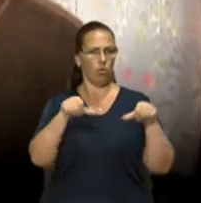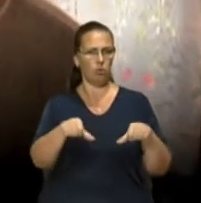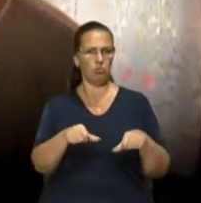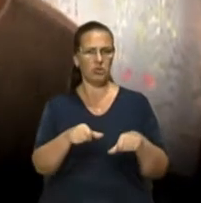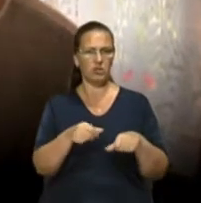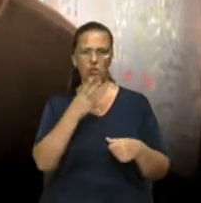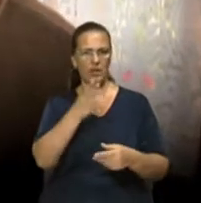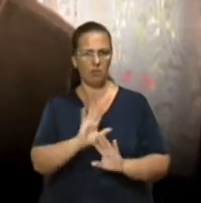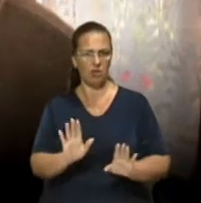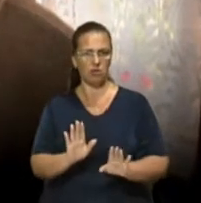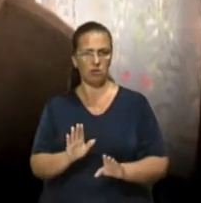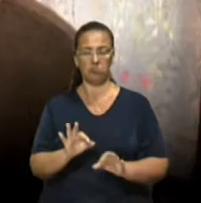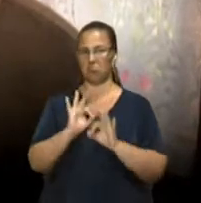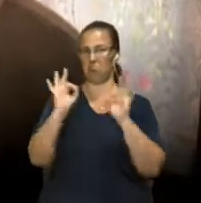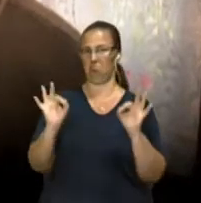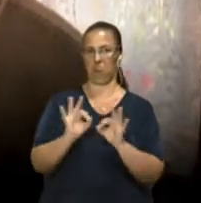Ніколи.